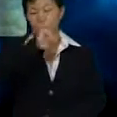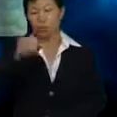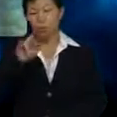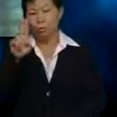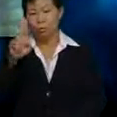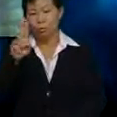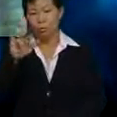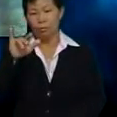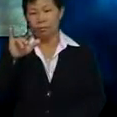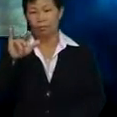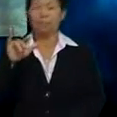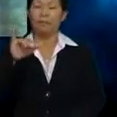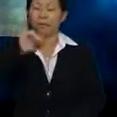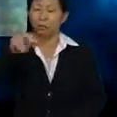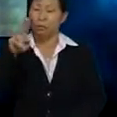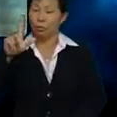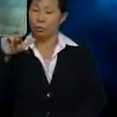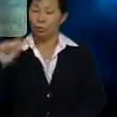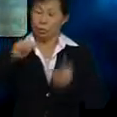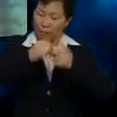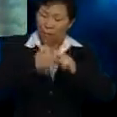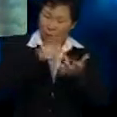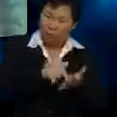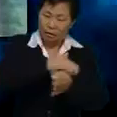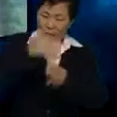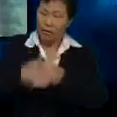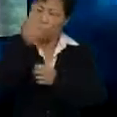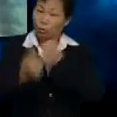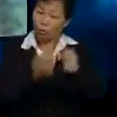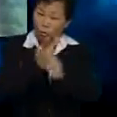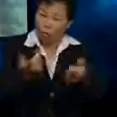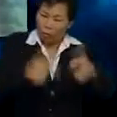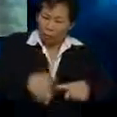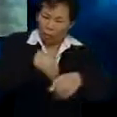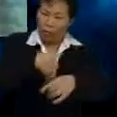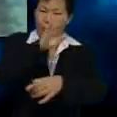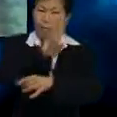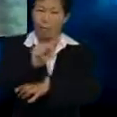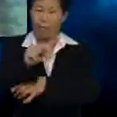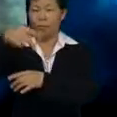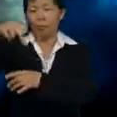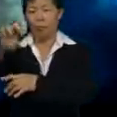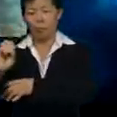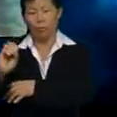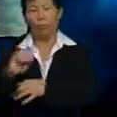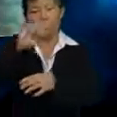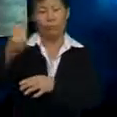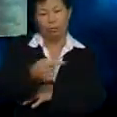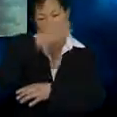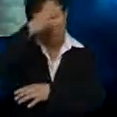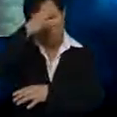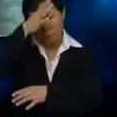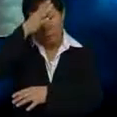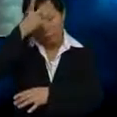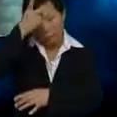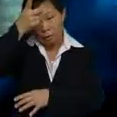Masalah ni Telah Dua tahun berlaku Dalam BM Pro Cuma arwah datuk